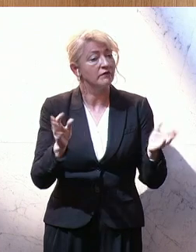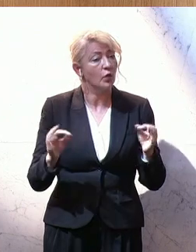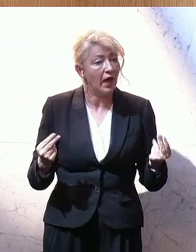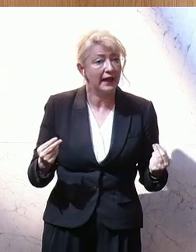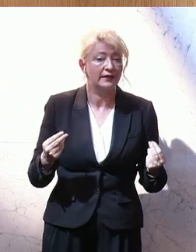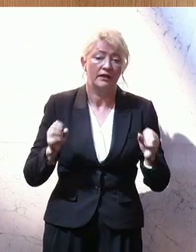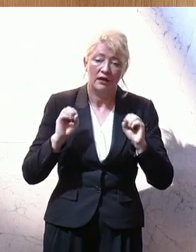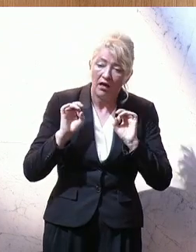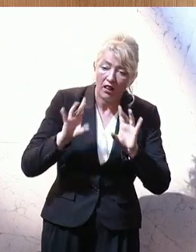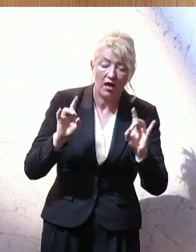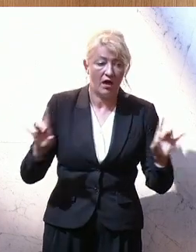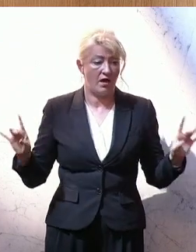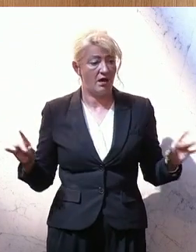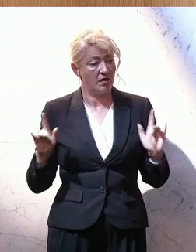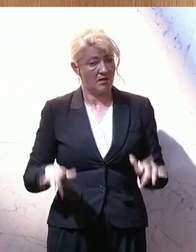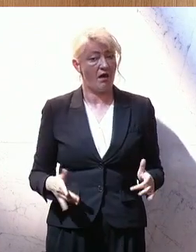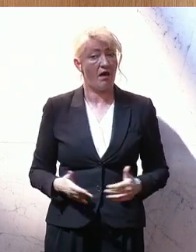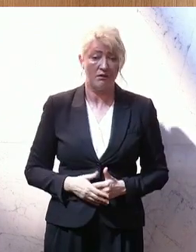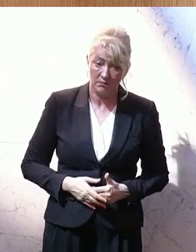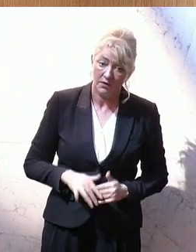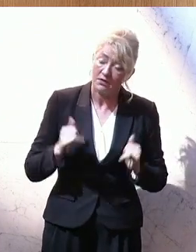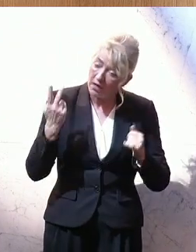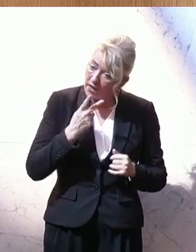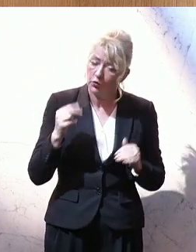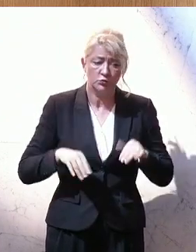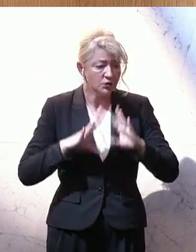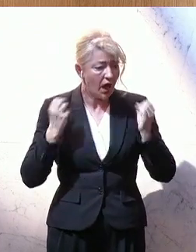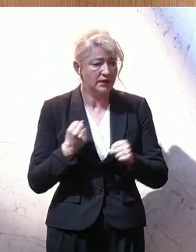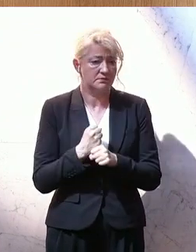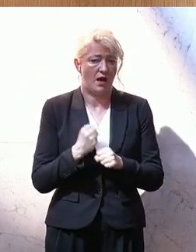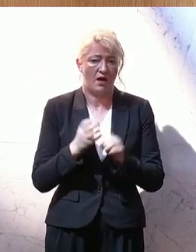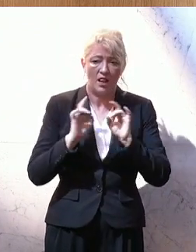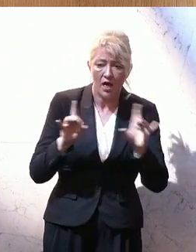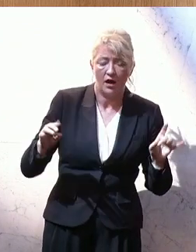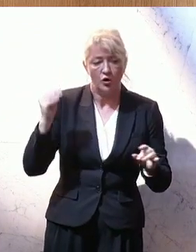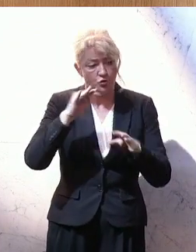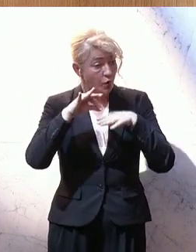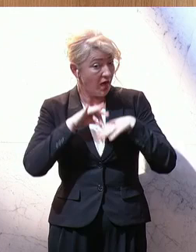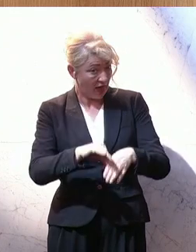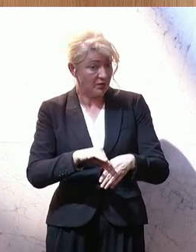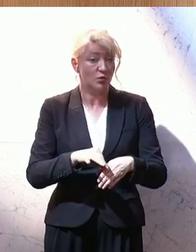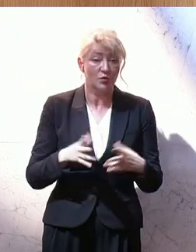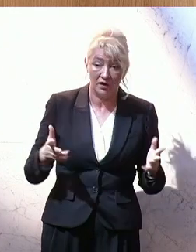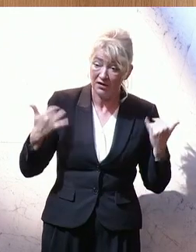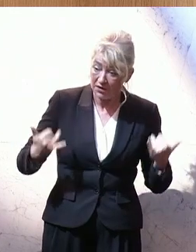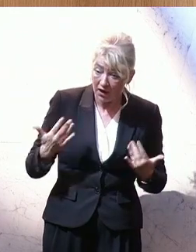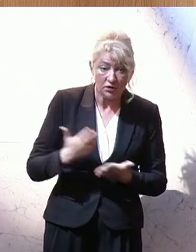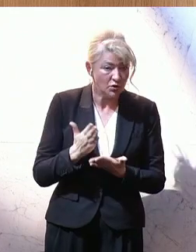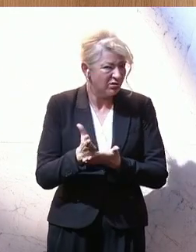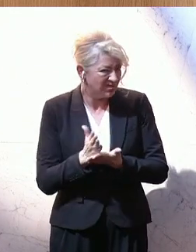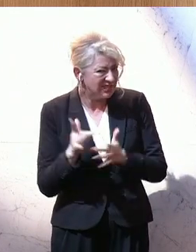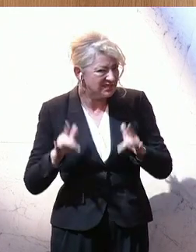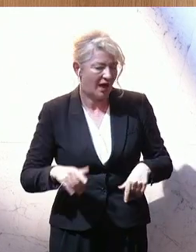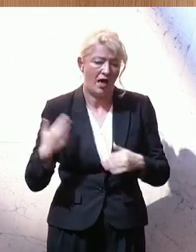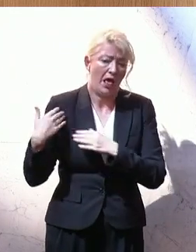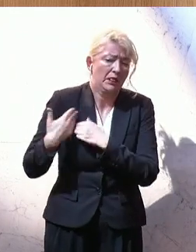Lehrkräfte entwerfen. Und ja, natürlich müssen wir alles tun, um die Lehrkräfte und die Schulleitungen, die auch jetzt schon im Dienst stehen, zu